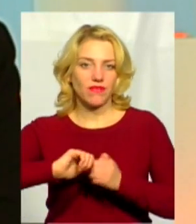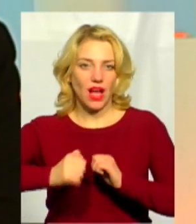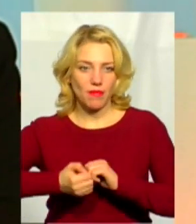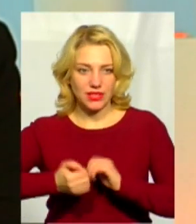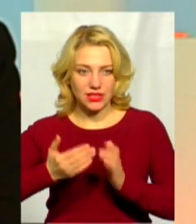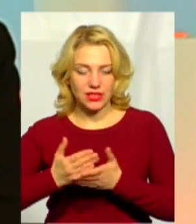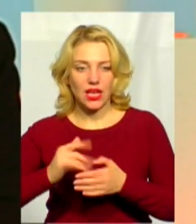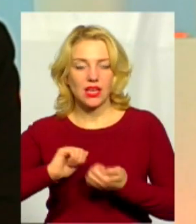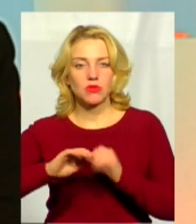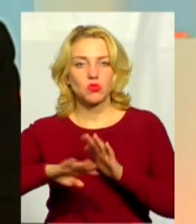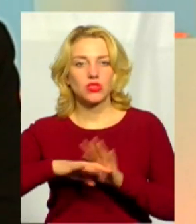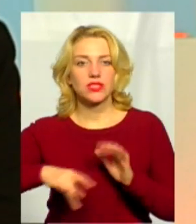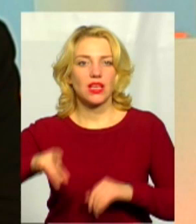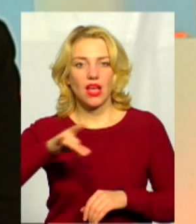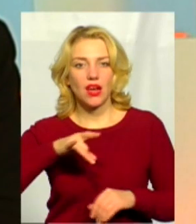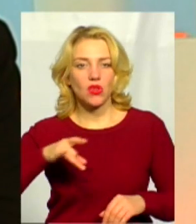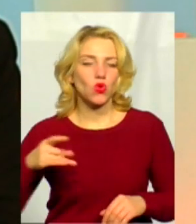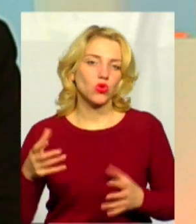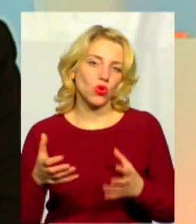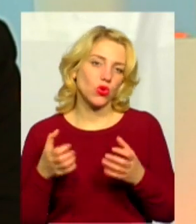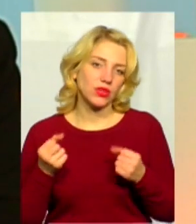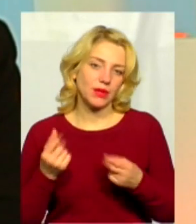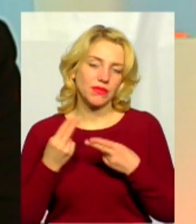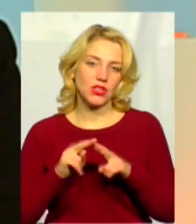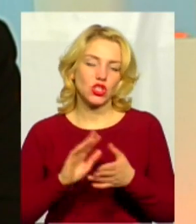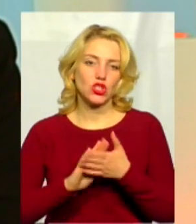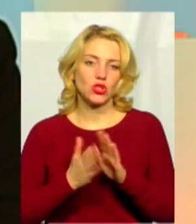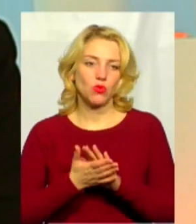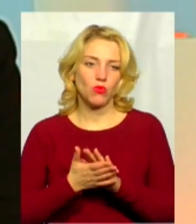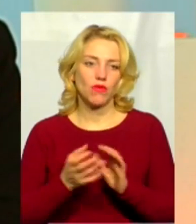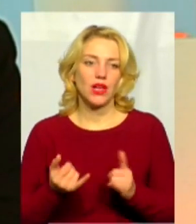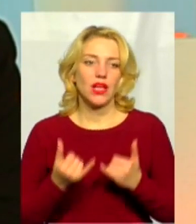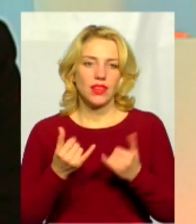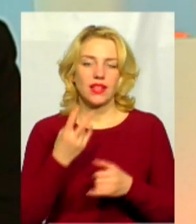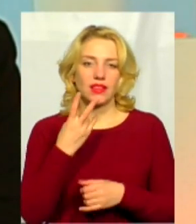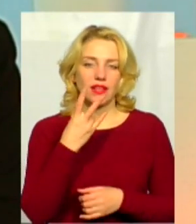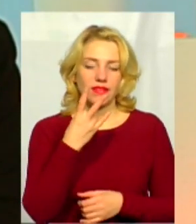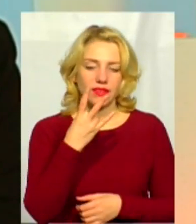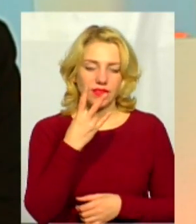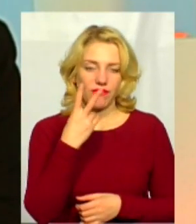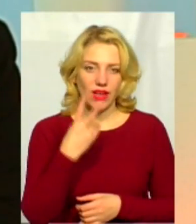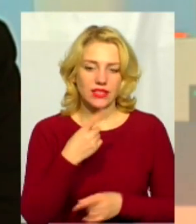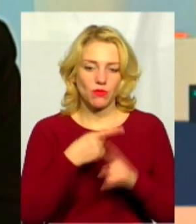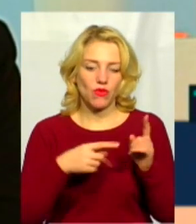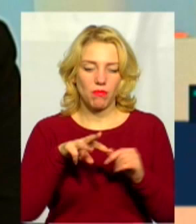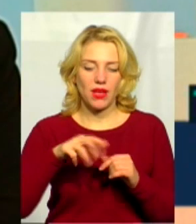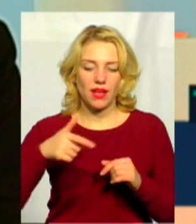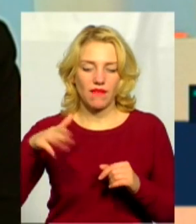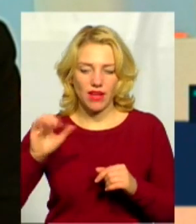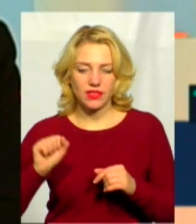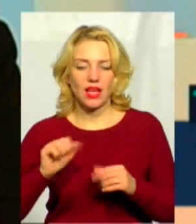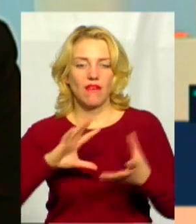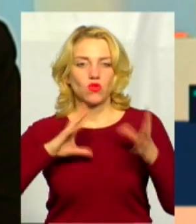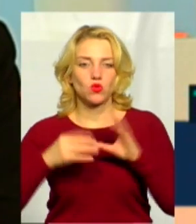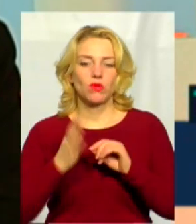Каменець-Полівський район отримав технічні умови на два вітряки. Це по 2,5 мегавати. Тобто сумарно 5 мегават може з